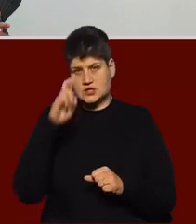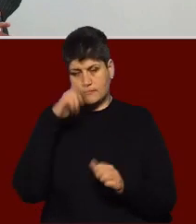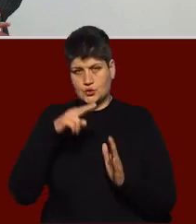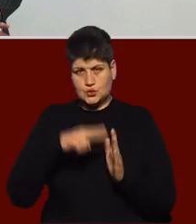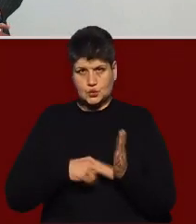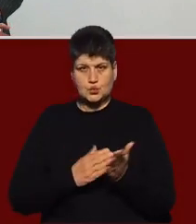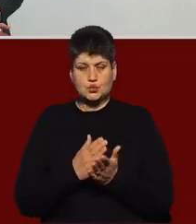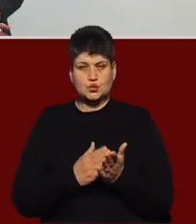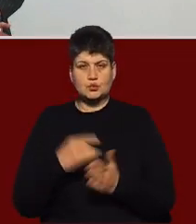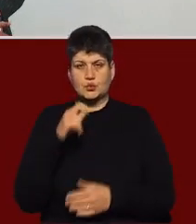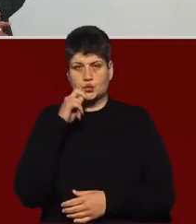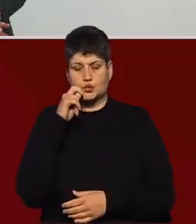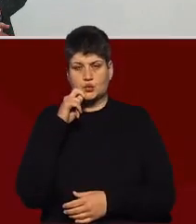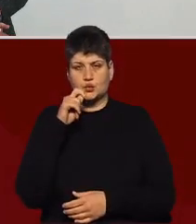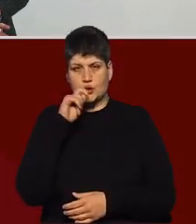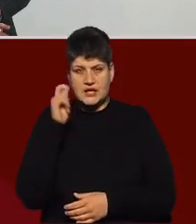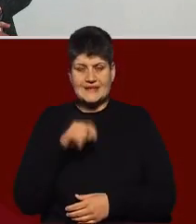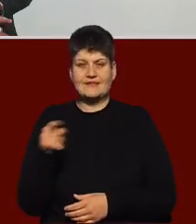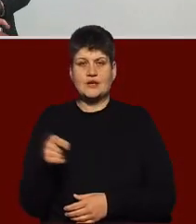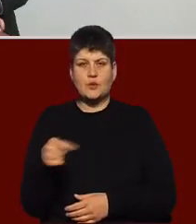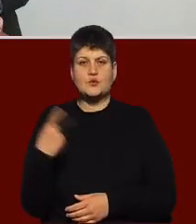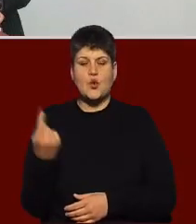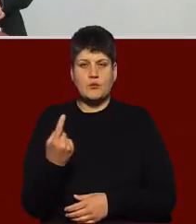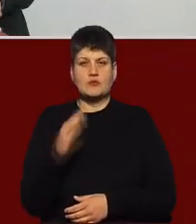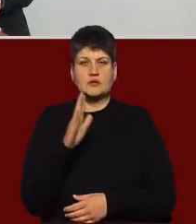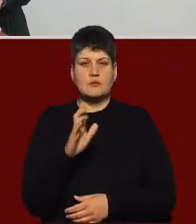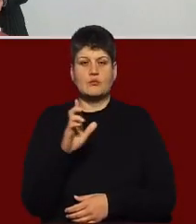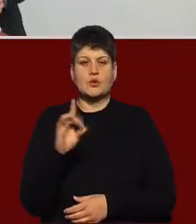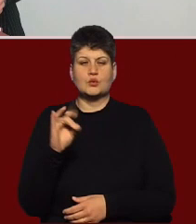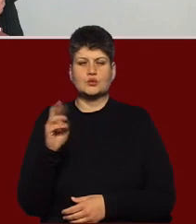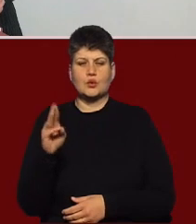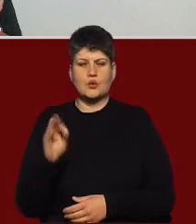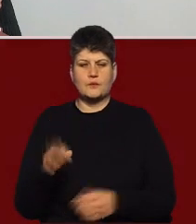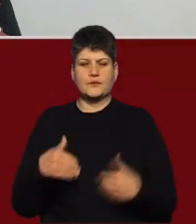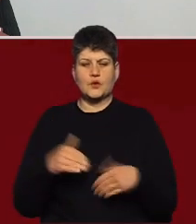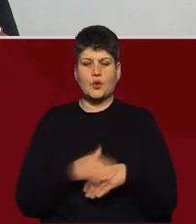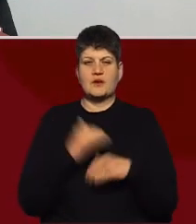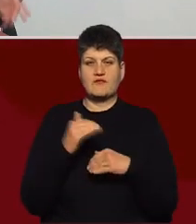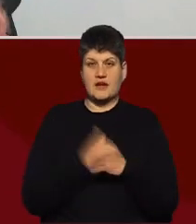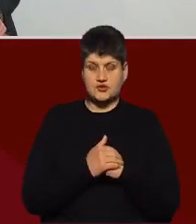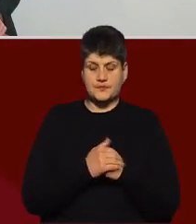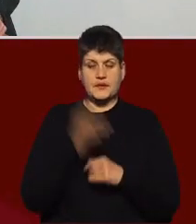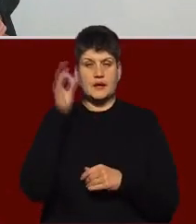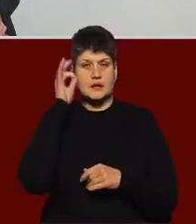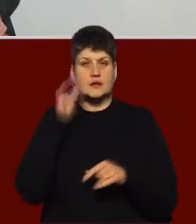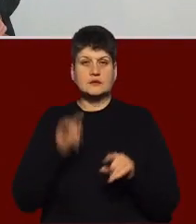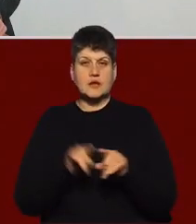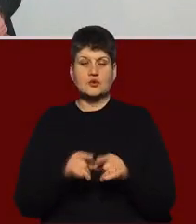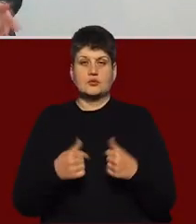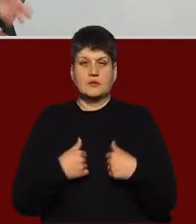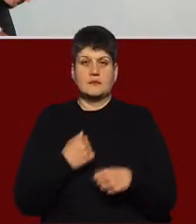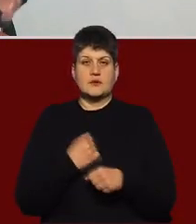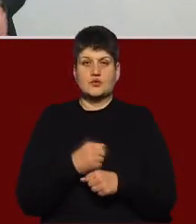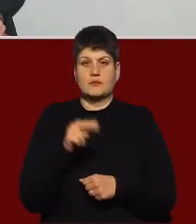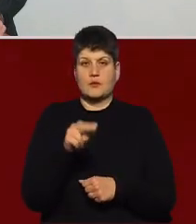України в Тернопільській області Володимир Брудко. Доброго вечора. Доброго вечора, бітаю всіх. Нагадаю також, що ми працюємо у прямому ефірі.